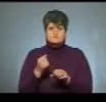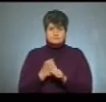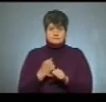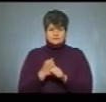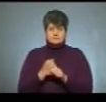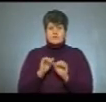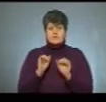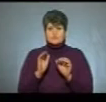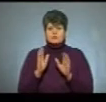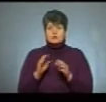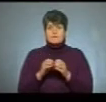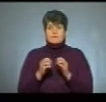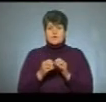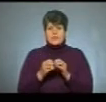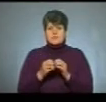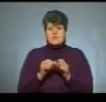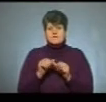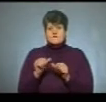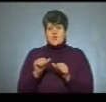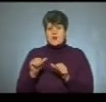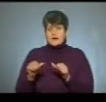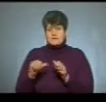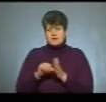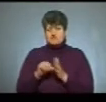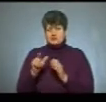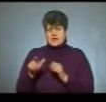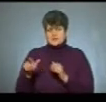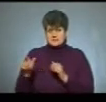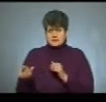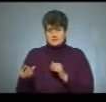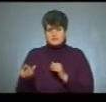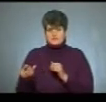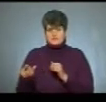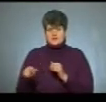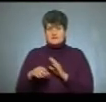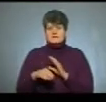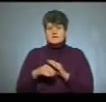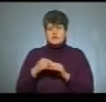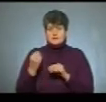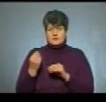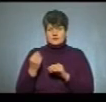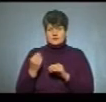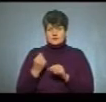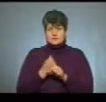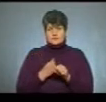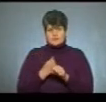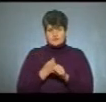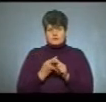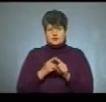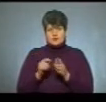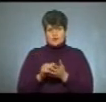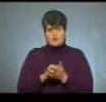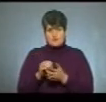і може бути проблема в окремих учасників, саме з вибором, з виготовленням цього